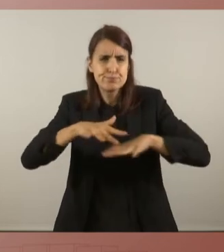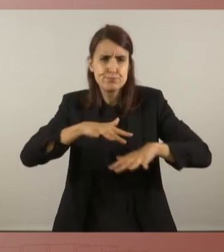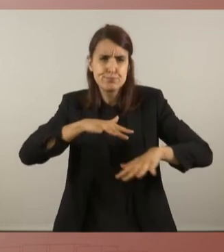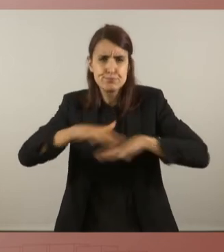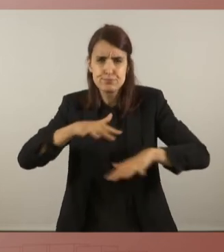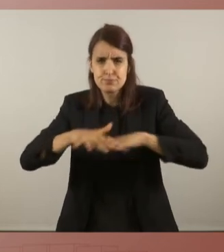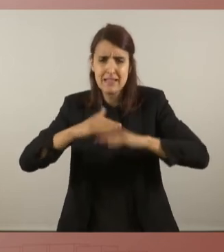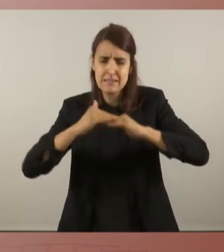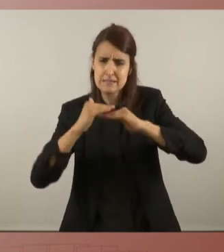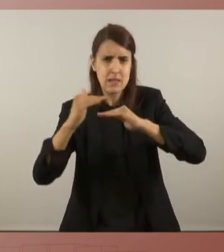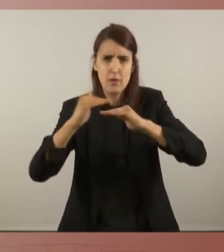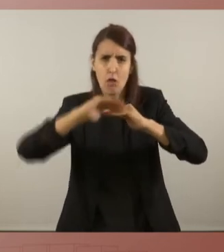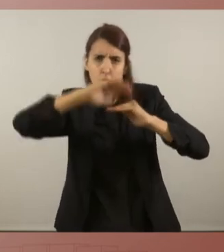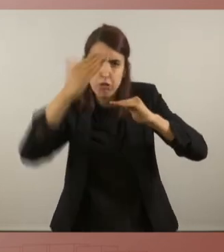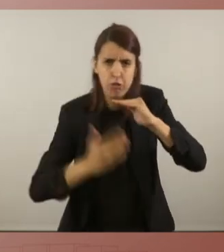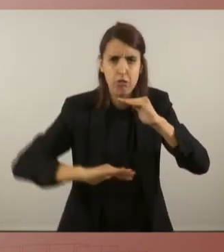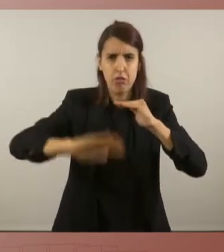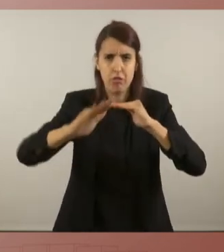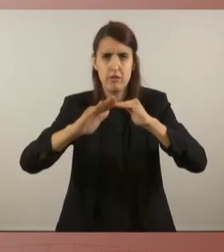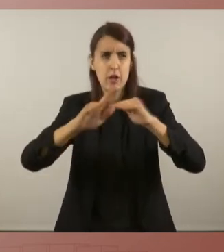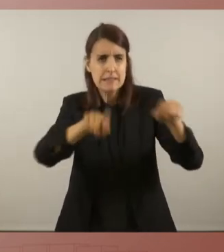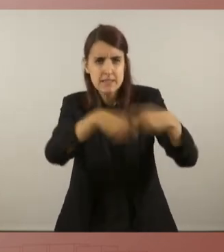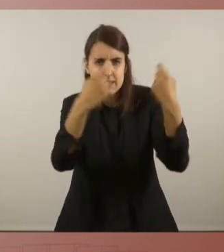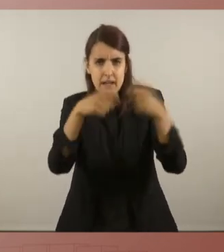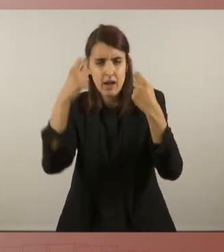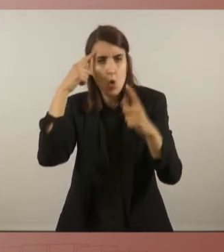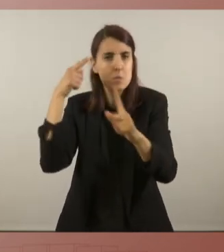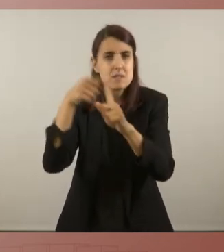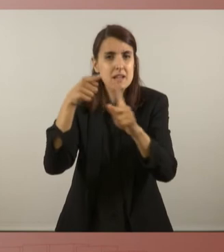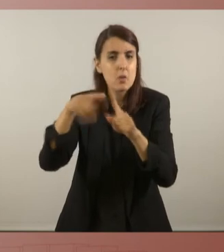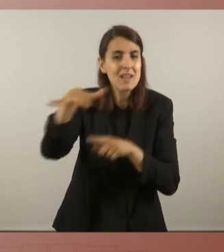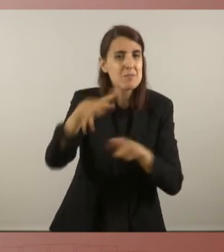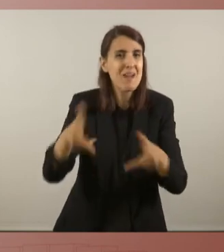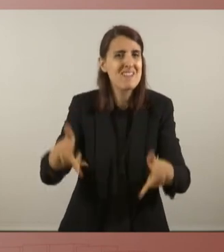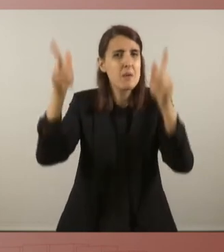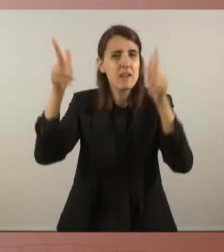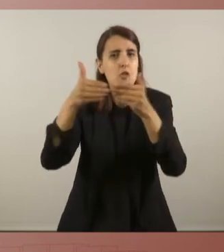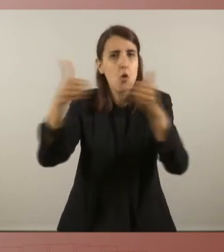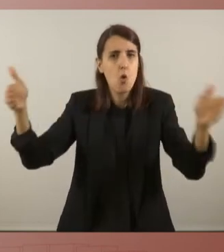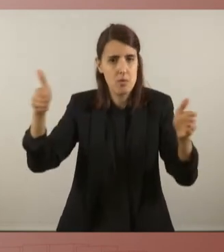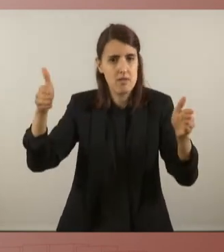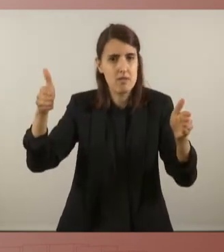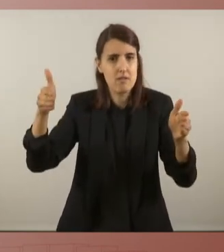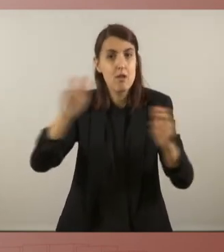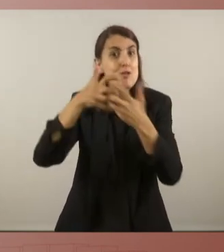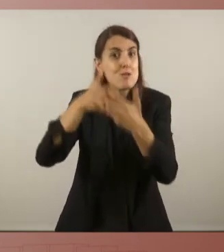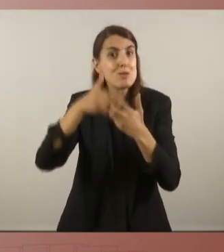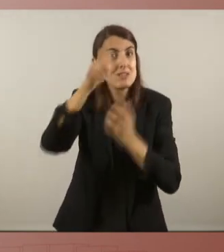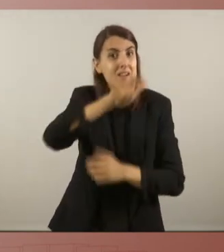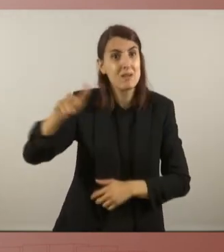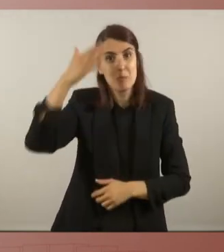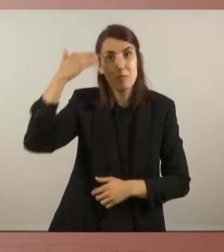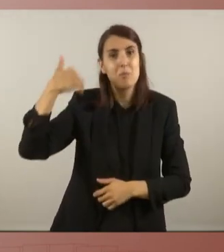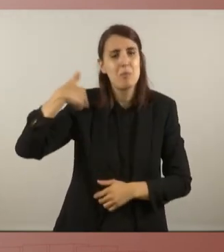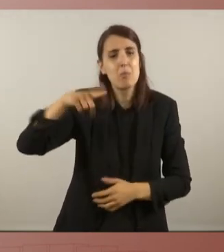disrupció que permeti que s'obri un espai de llibertat i que la lluita de la gent d'aquest poble tingui possibilitat de